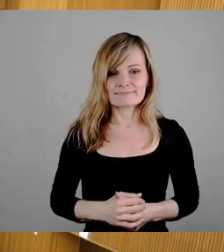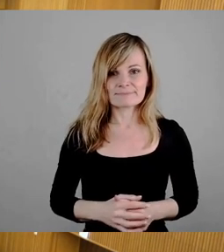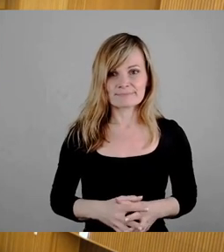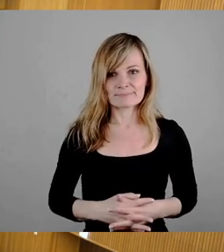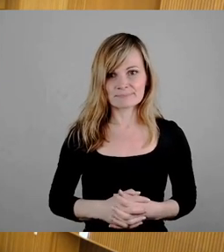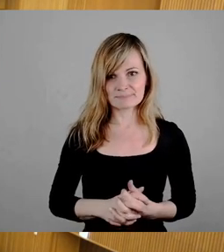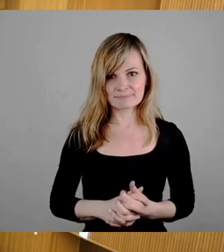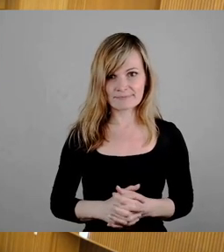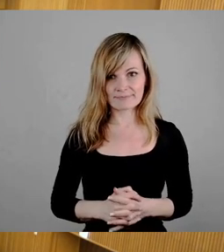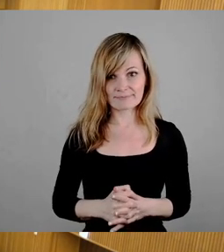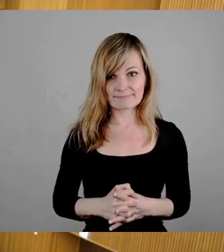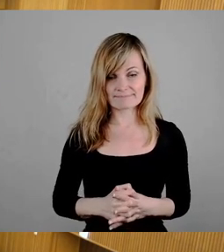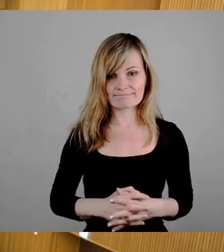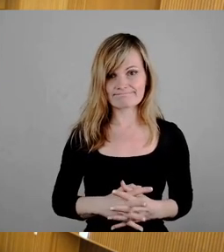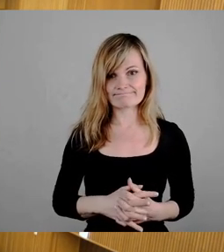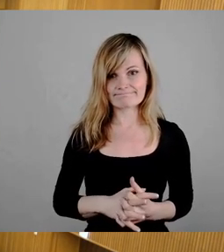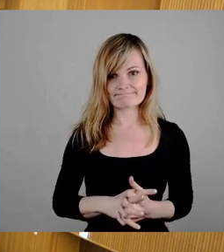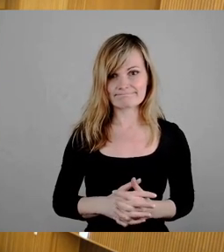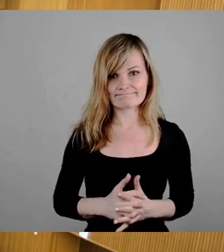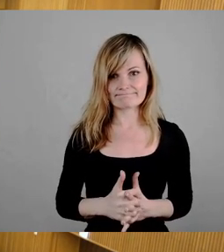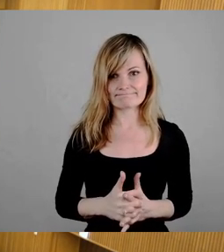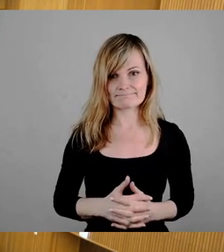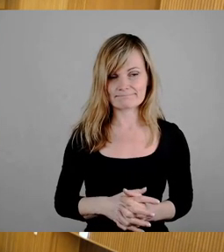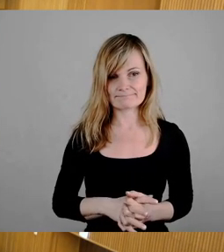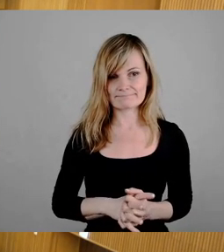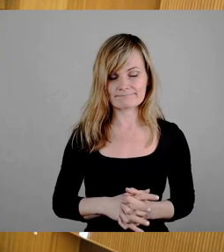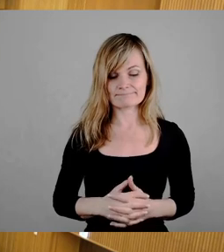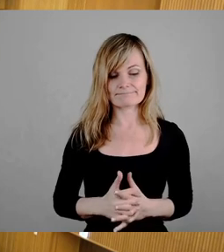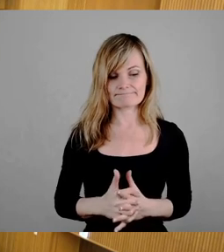Ja, bitte, Herr Kühn unterhalten. Wen haben Sie?